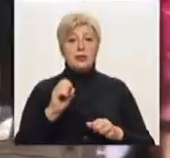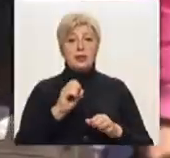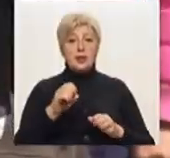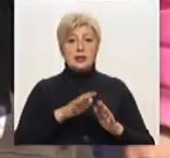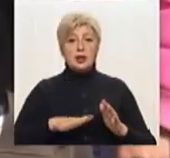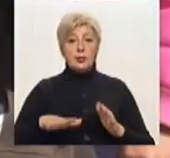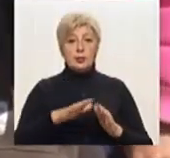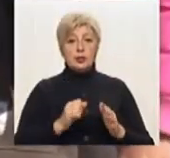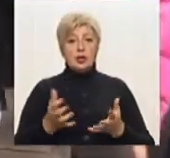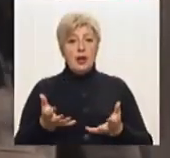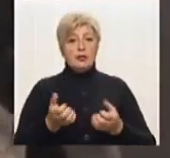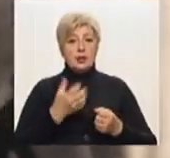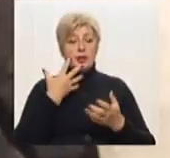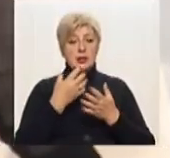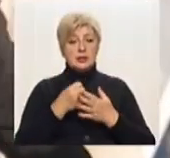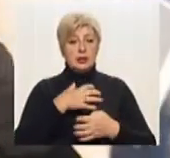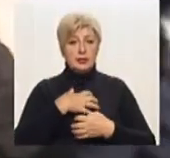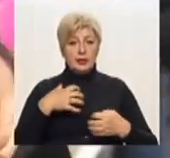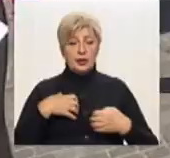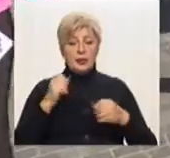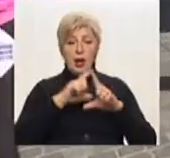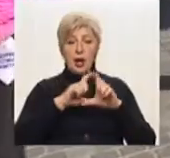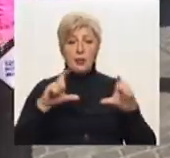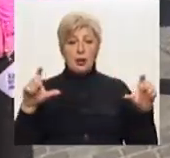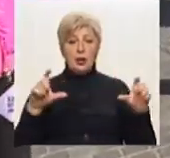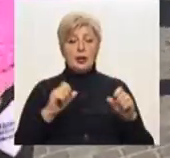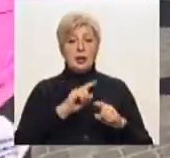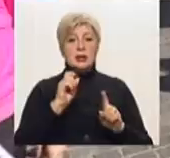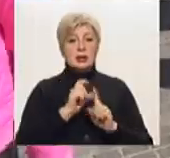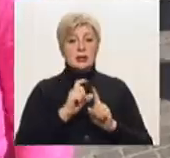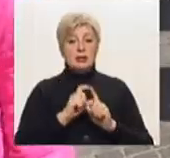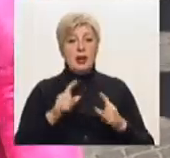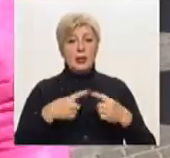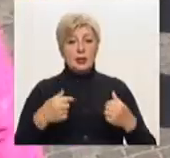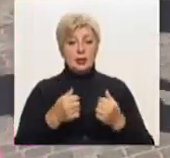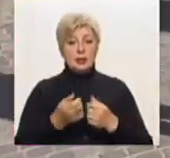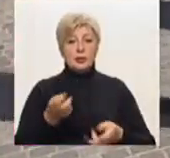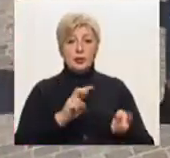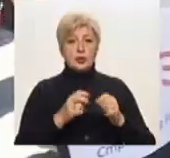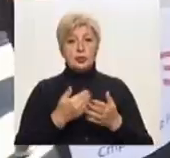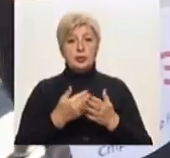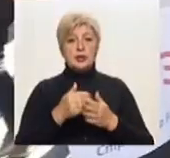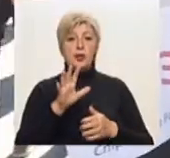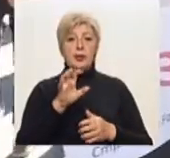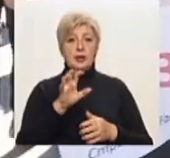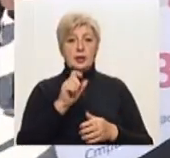собою взяли своїх тварин, а також плакати з гаслами. За словами організаторів, на акцію прийшло близько 500 людей.